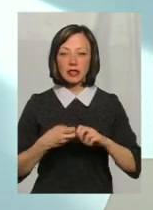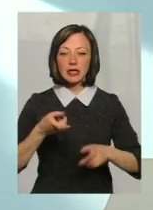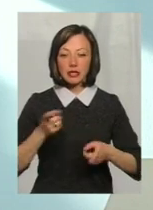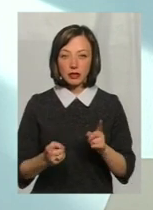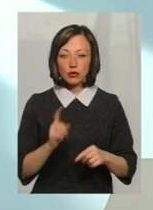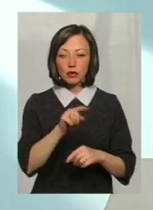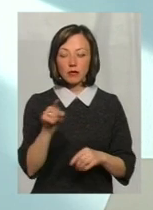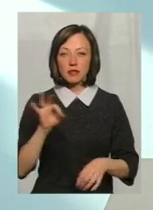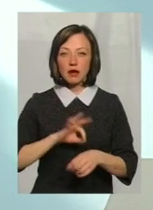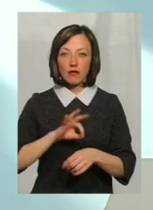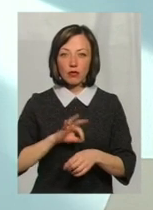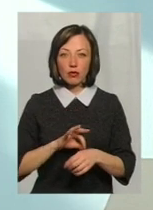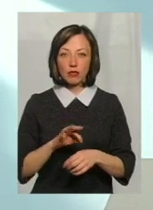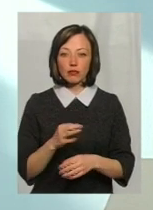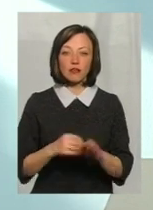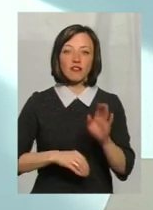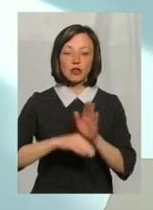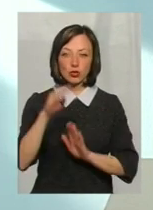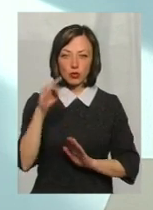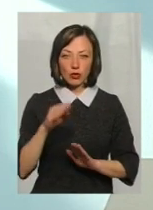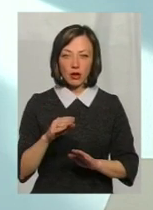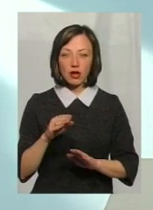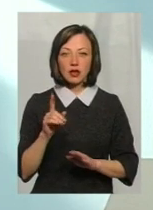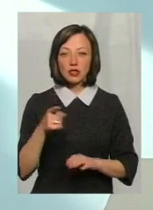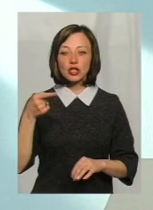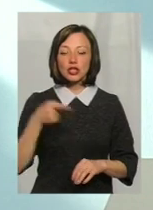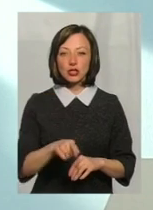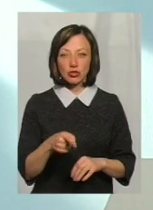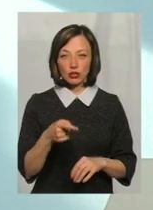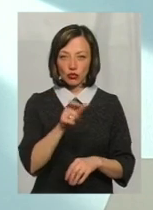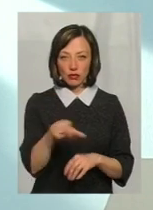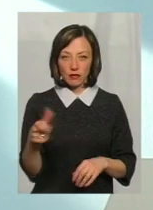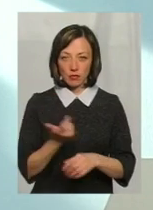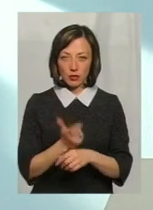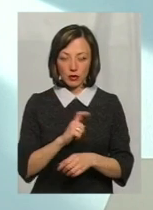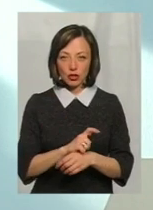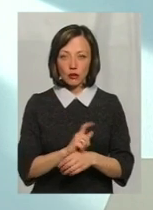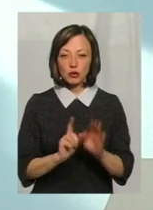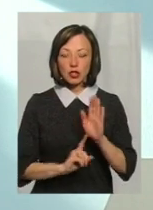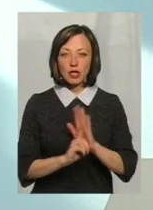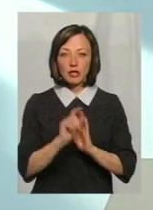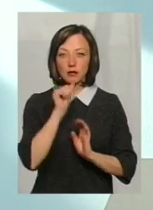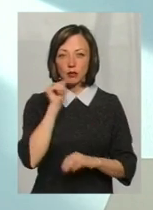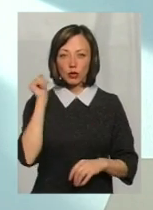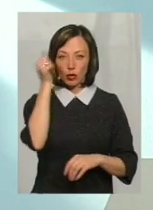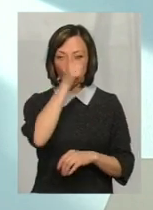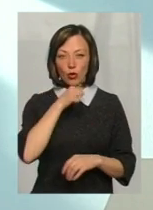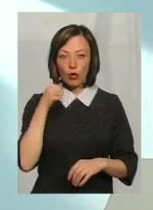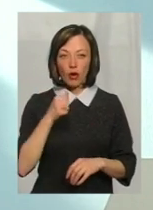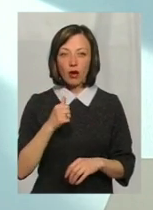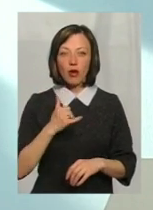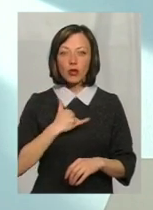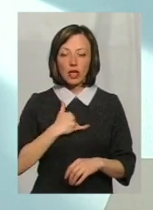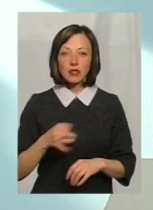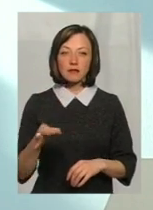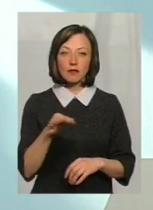дійсно захворювання за шкалю, будемо так казати, вже за тисячі перевалило, починаючи з минулого року. Вона же в